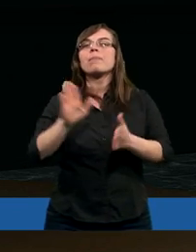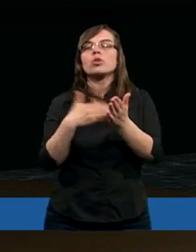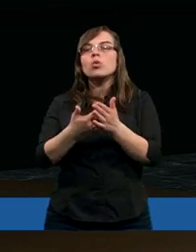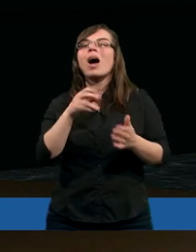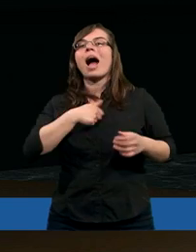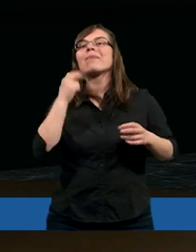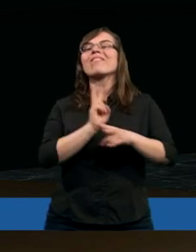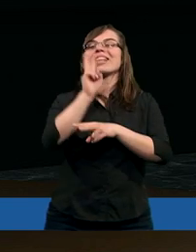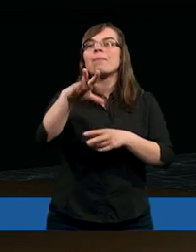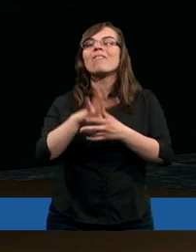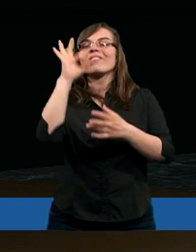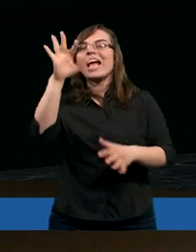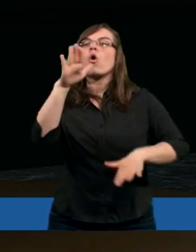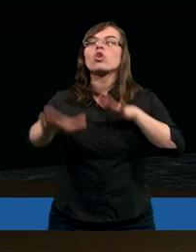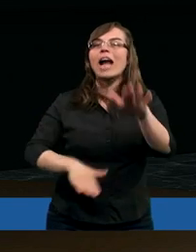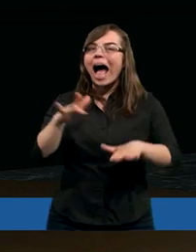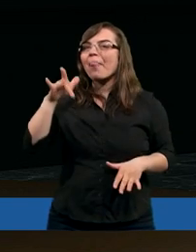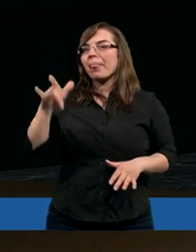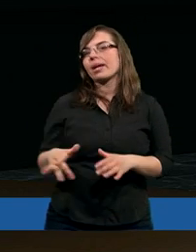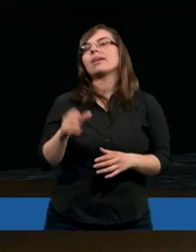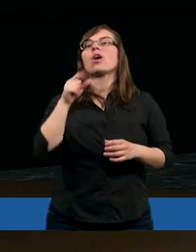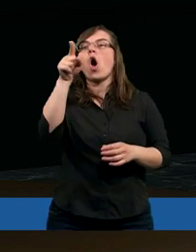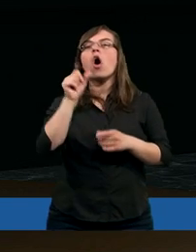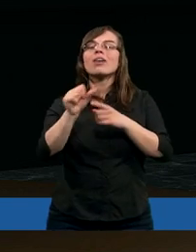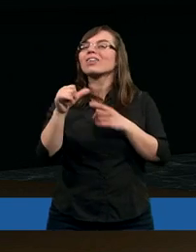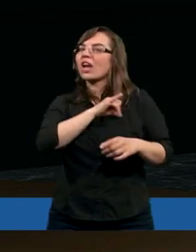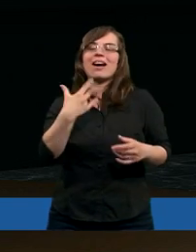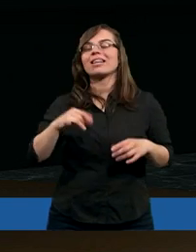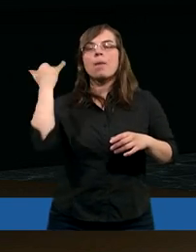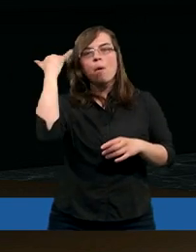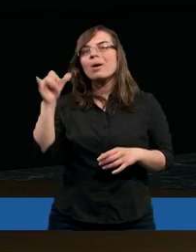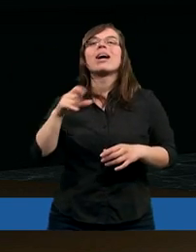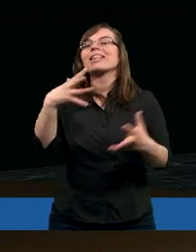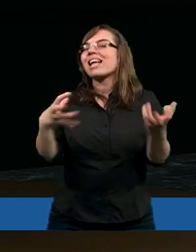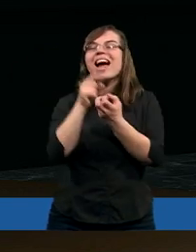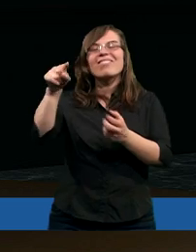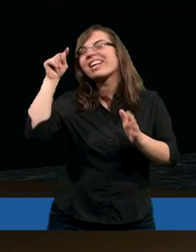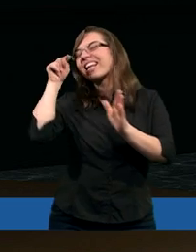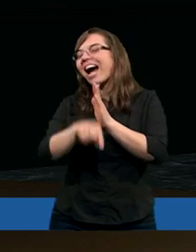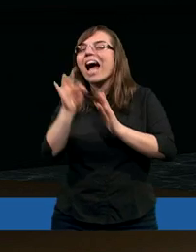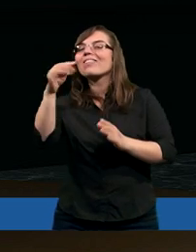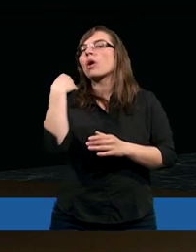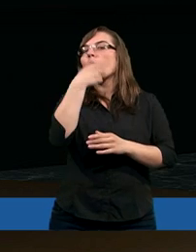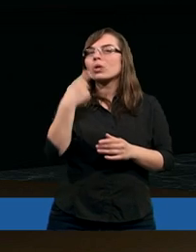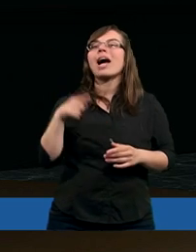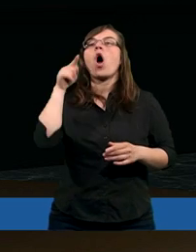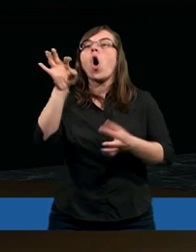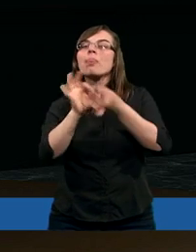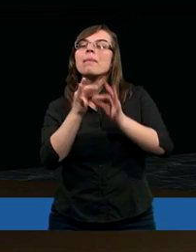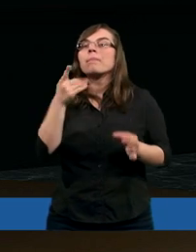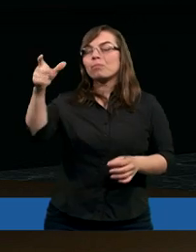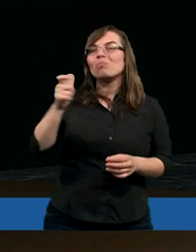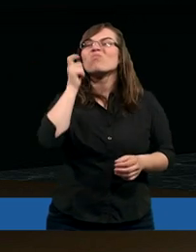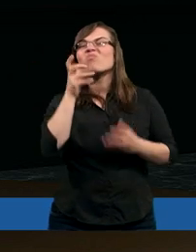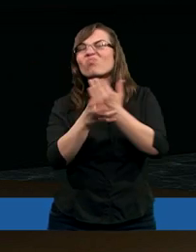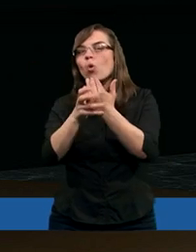przykład, abyście wstępowali w Jego ślady. On grzechu nie popełnił, ani nie znaleziono zdrady w ustach Jego. On,